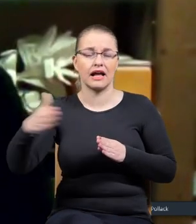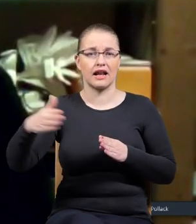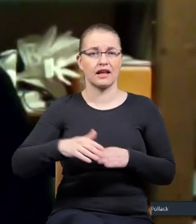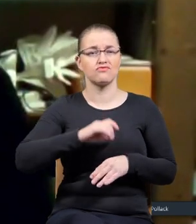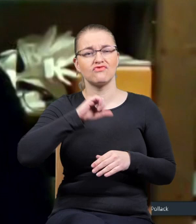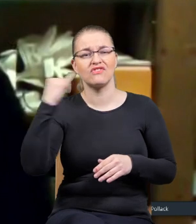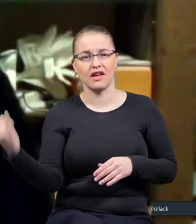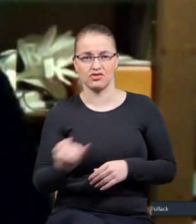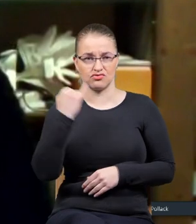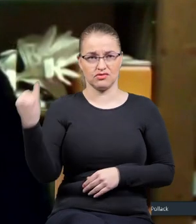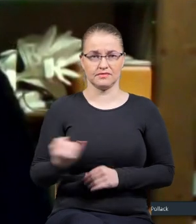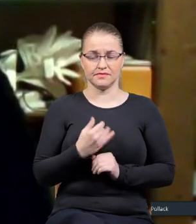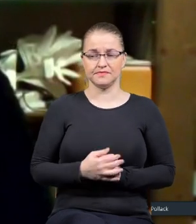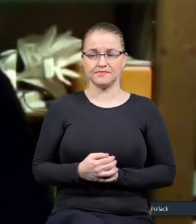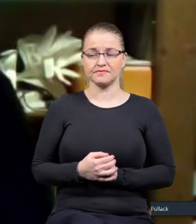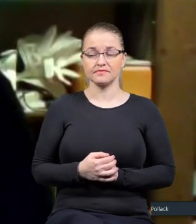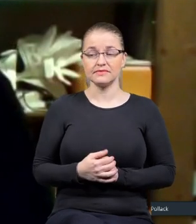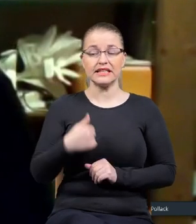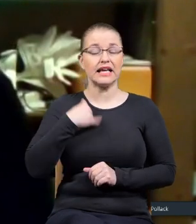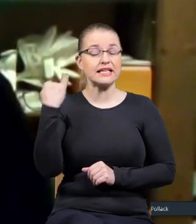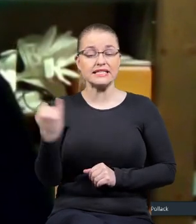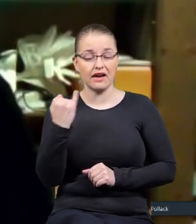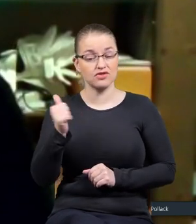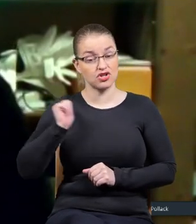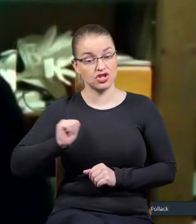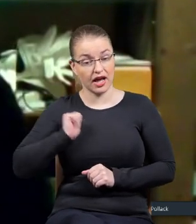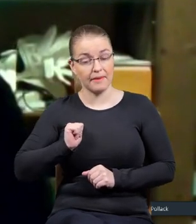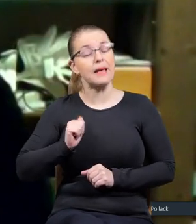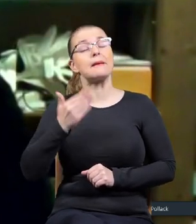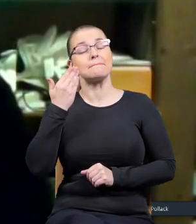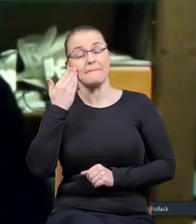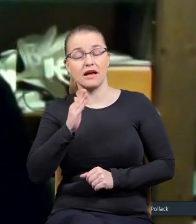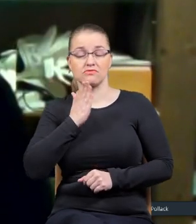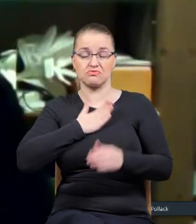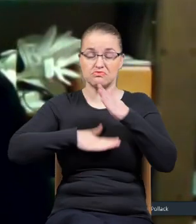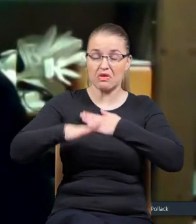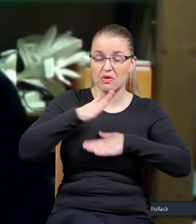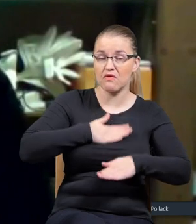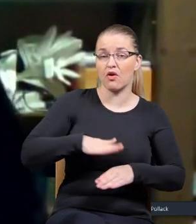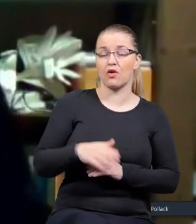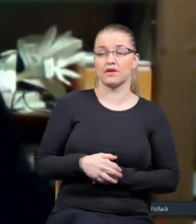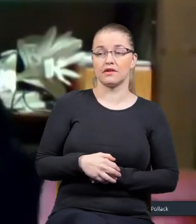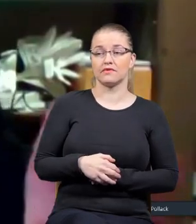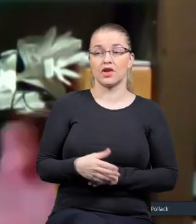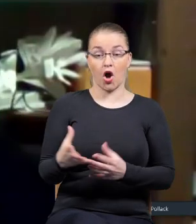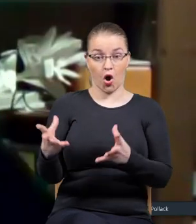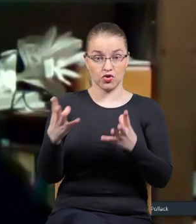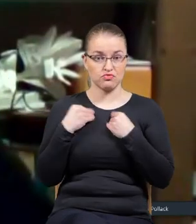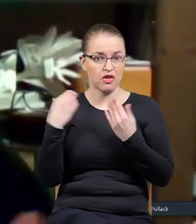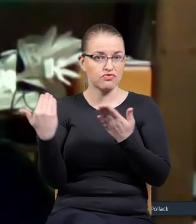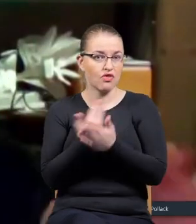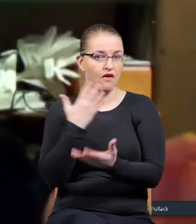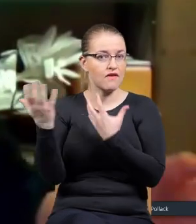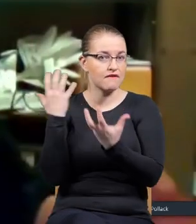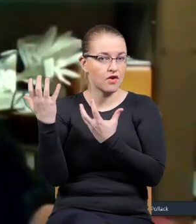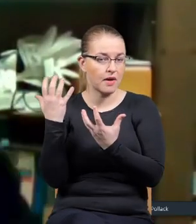wieczny, można powiedzieć. I ja zawsze czekam i bardzo się czeszę normalnie, że dostaję jakieś nowe